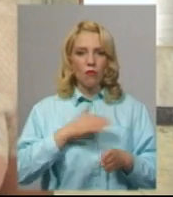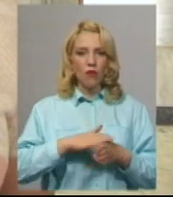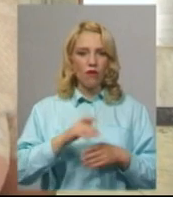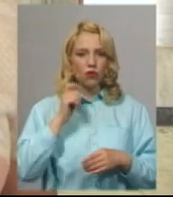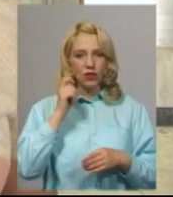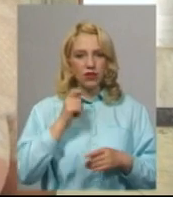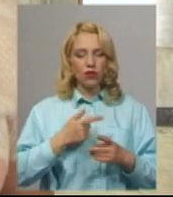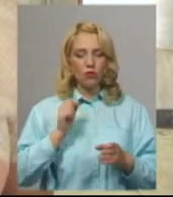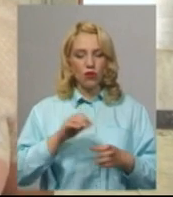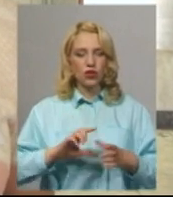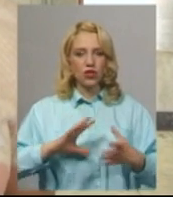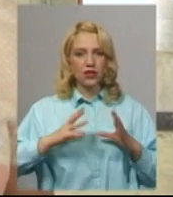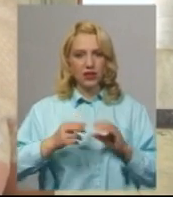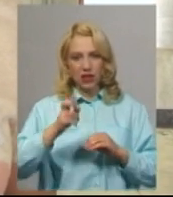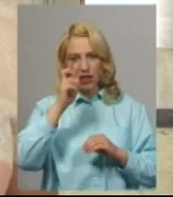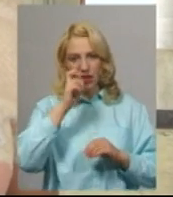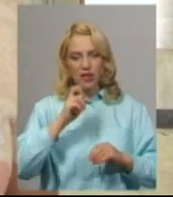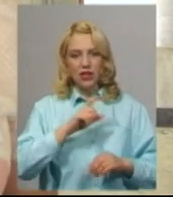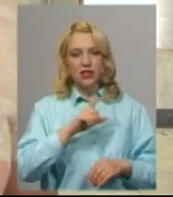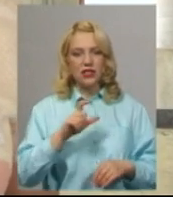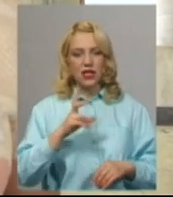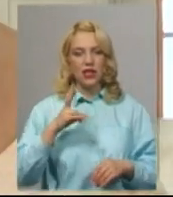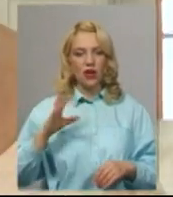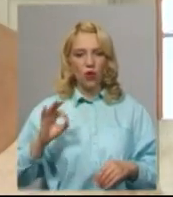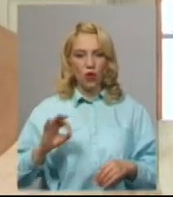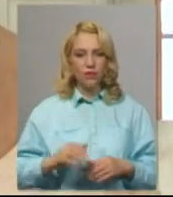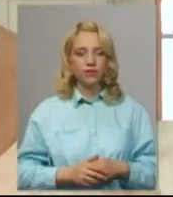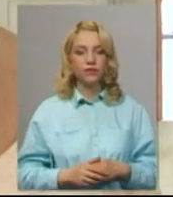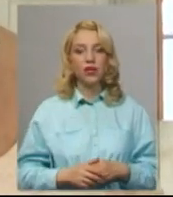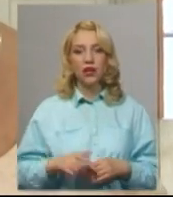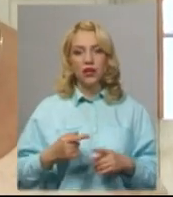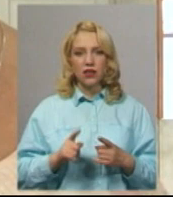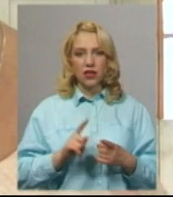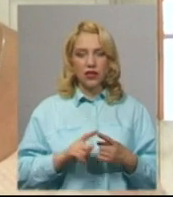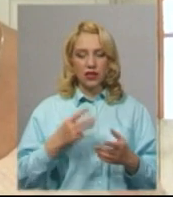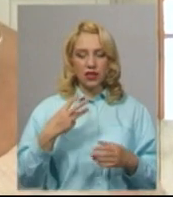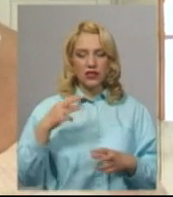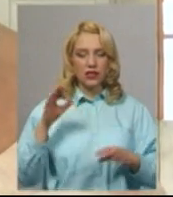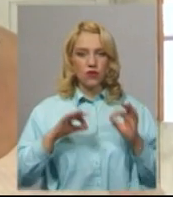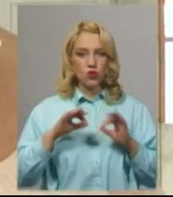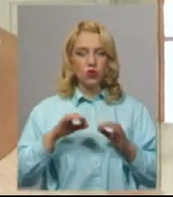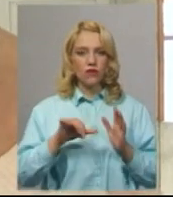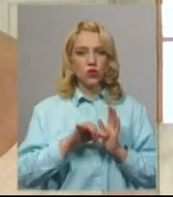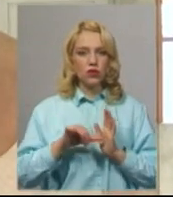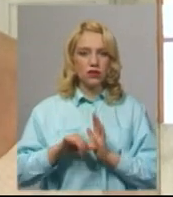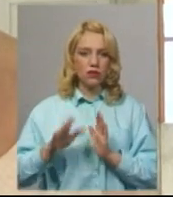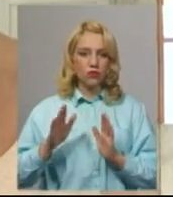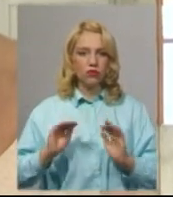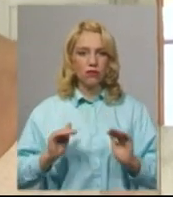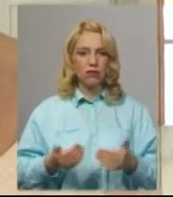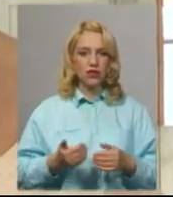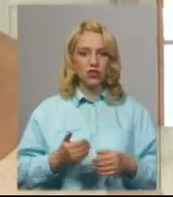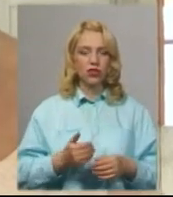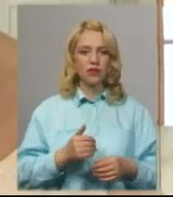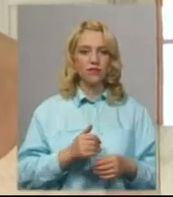скласти державну підсумкову атестацію у формі зовнішнього незалежного оцінювання. Десь на 30% учасників буде менше в сесії